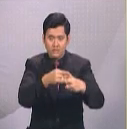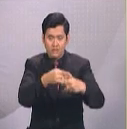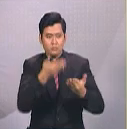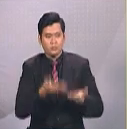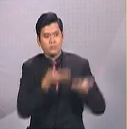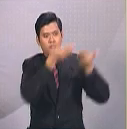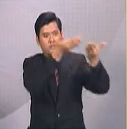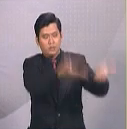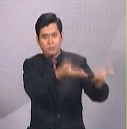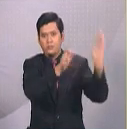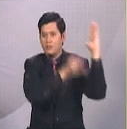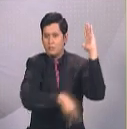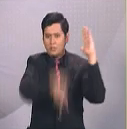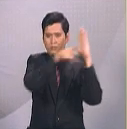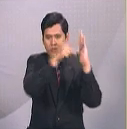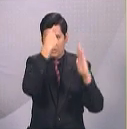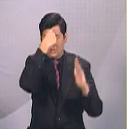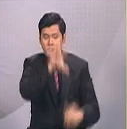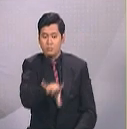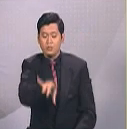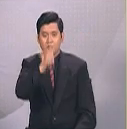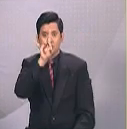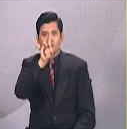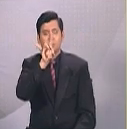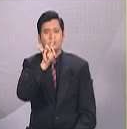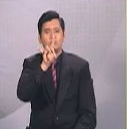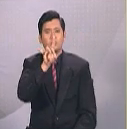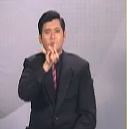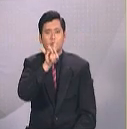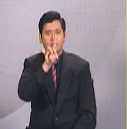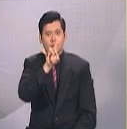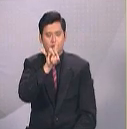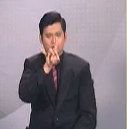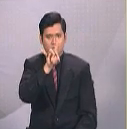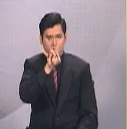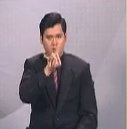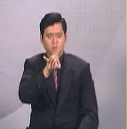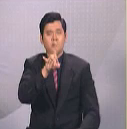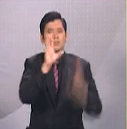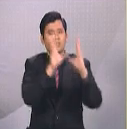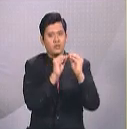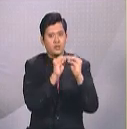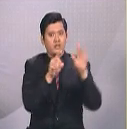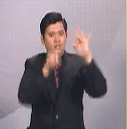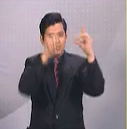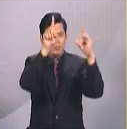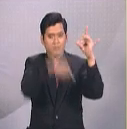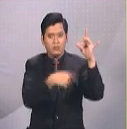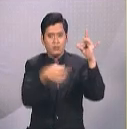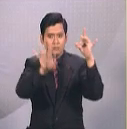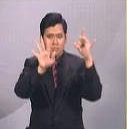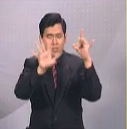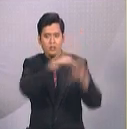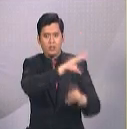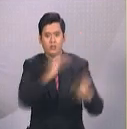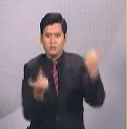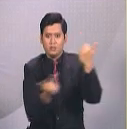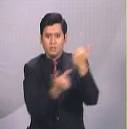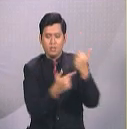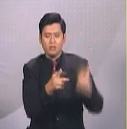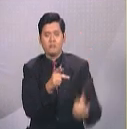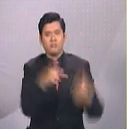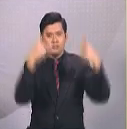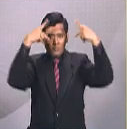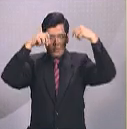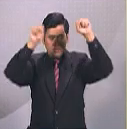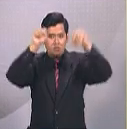untuk dilantik dalam persidangan 18 Mei, manakala naik pengurusi akan